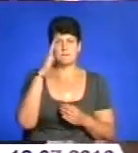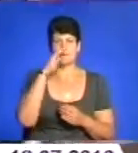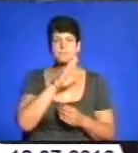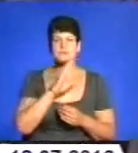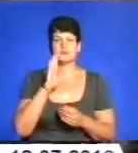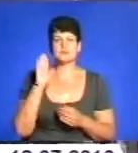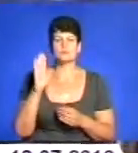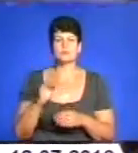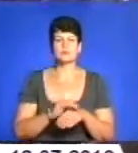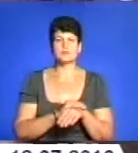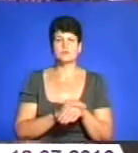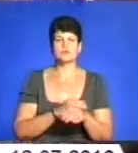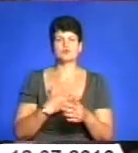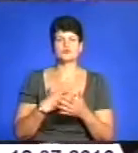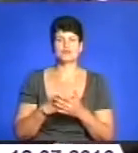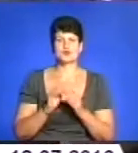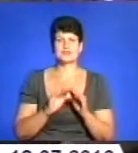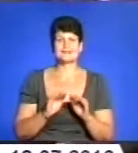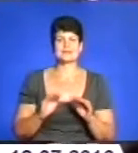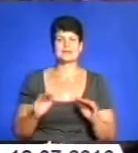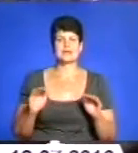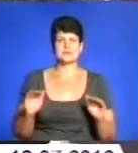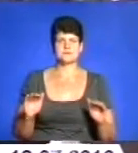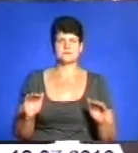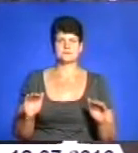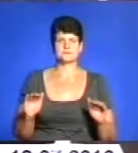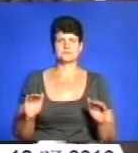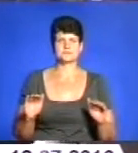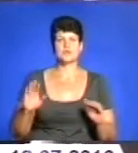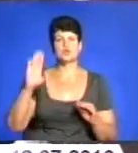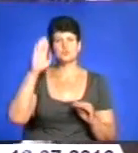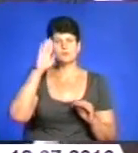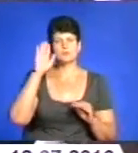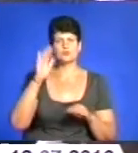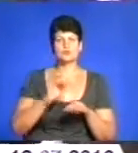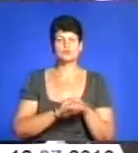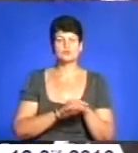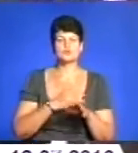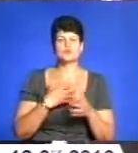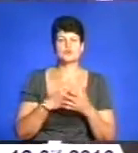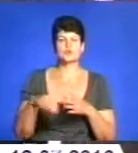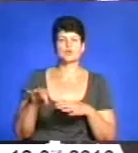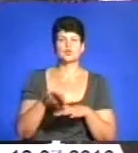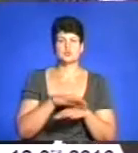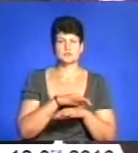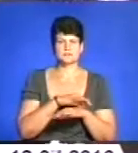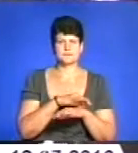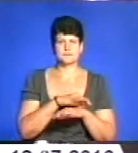будьте милосердні до своїх дітей. Чоловіки, будьте милосердні до своїх дружин.